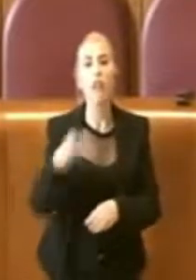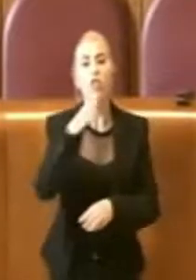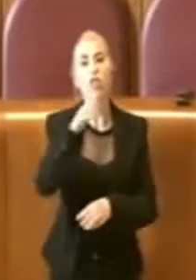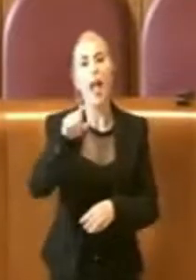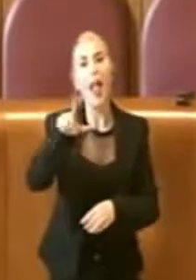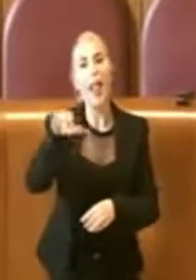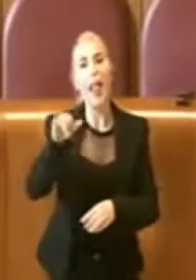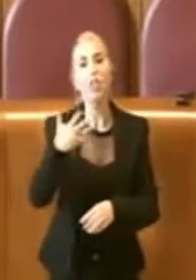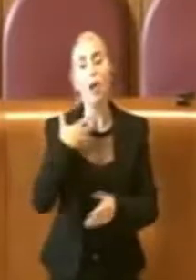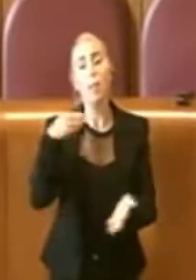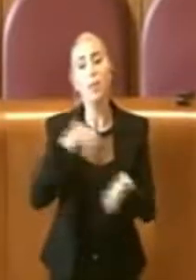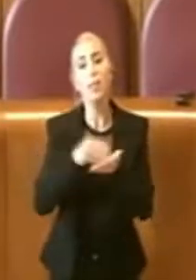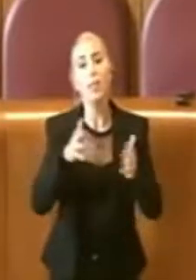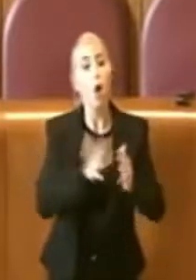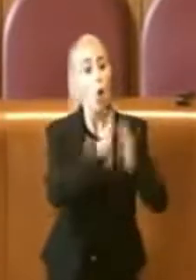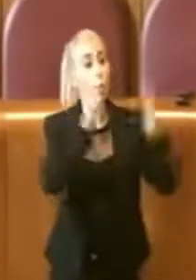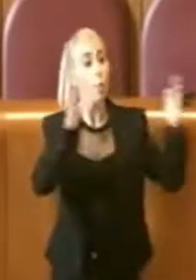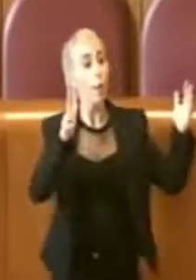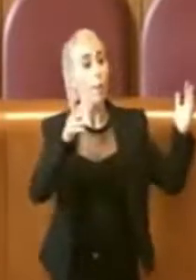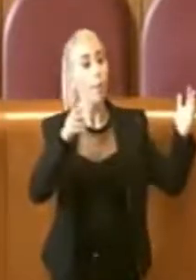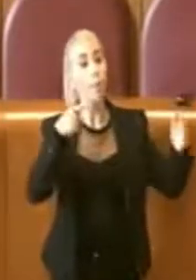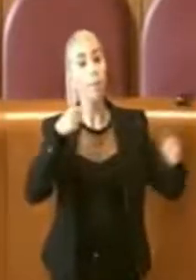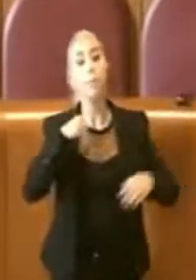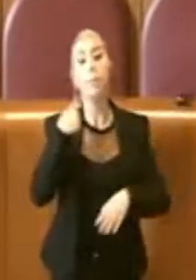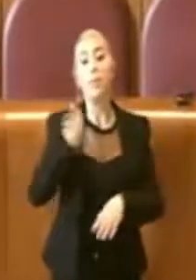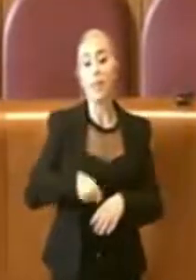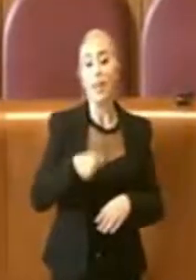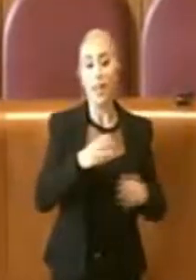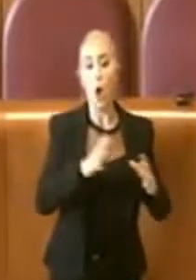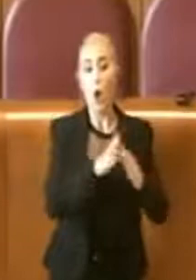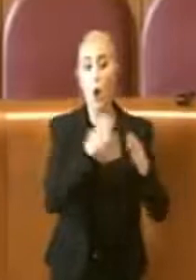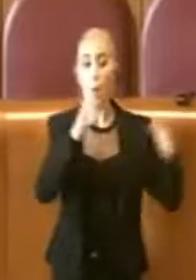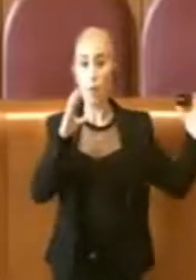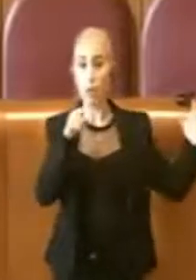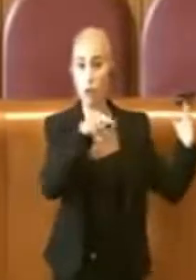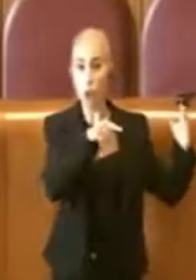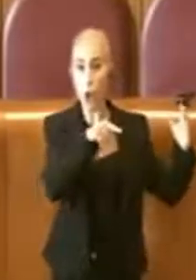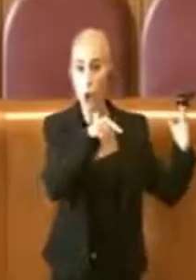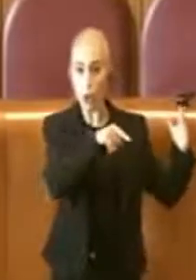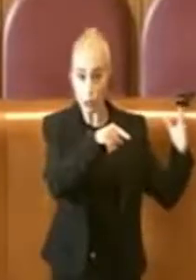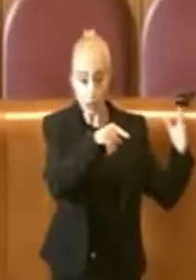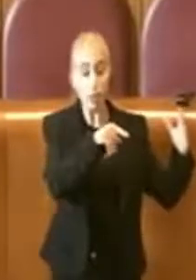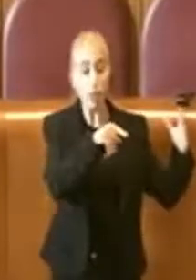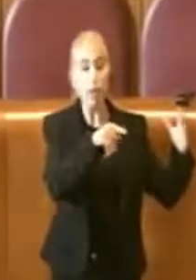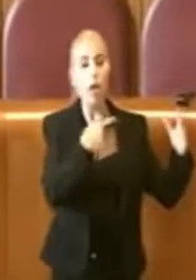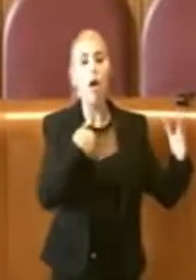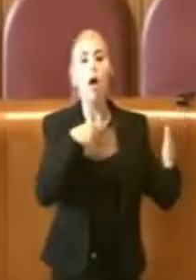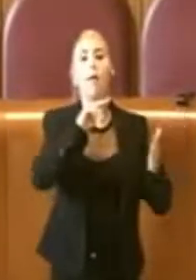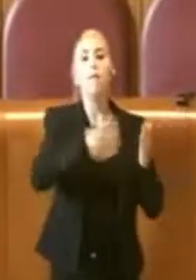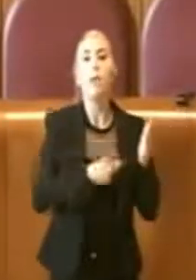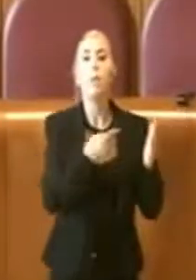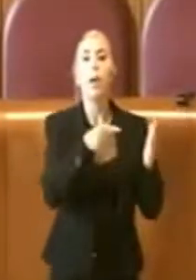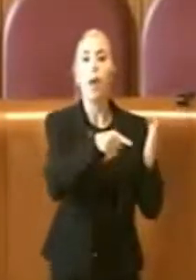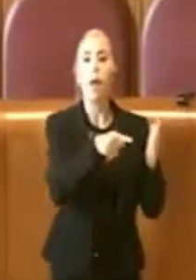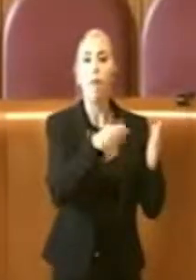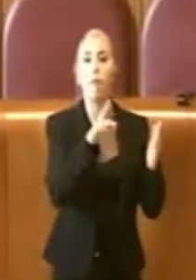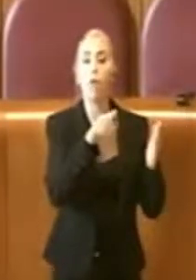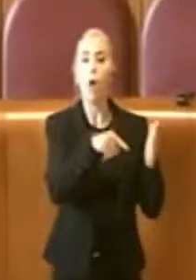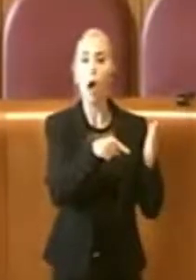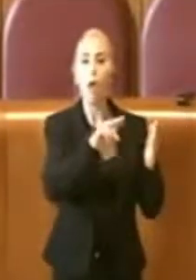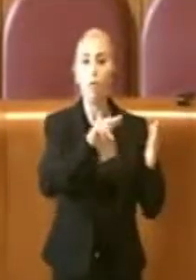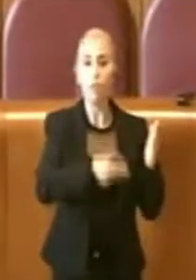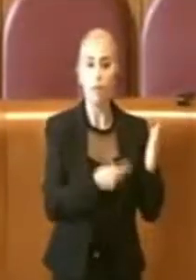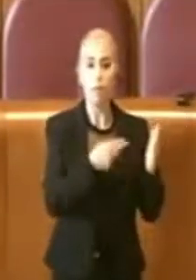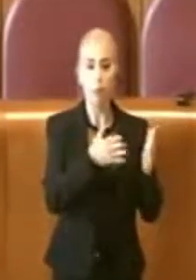presidente di una commissione, se non sbaglio, mentre la sua giunta firmava la revoca Ciabocco. E probabilmente qualcuno di voi